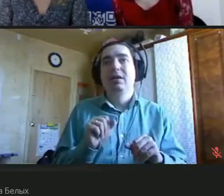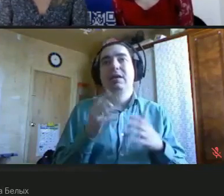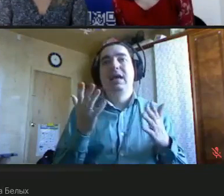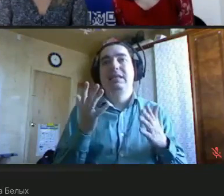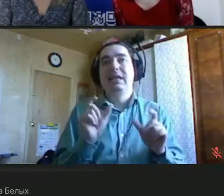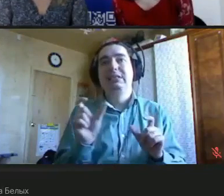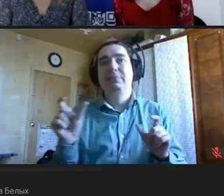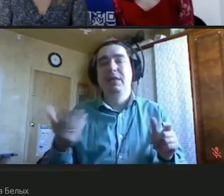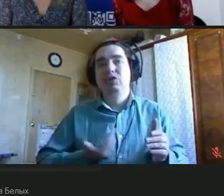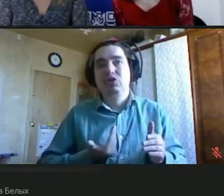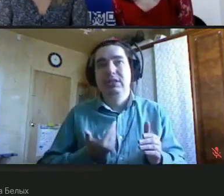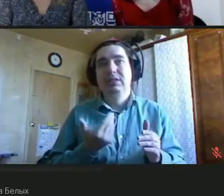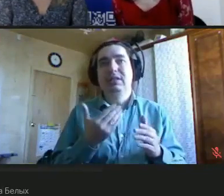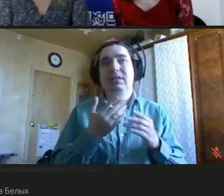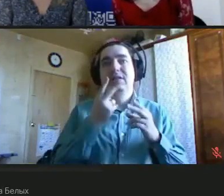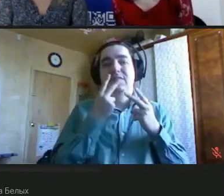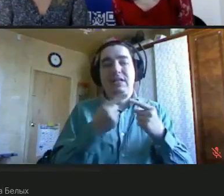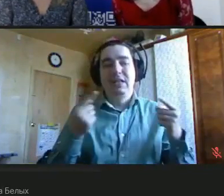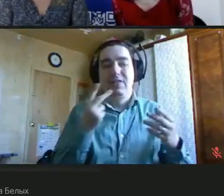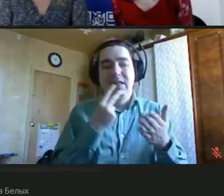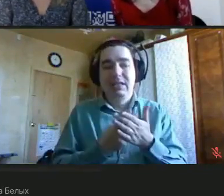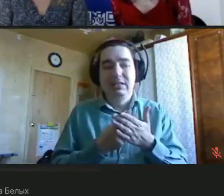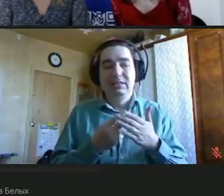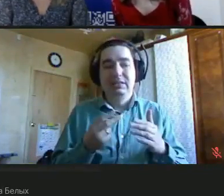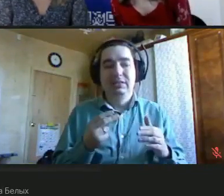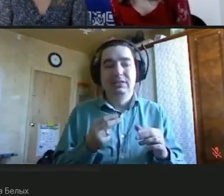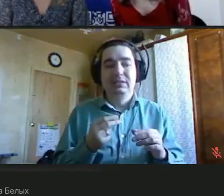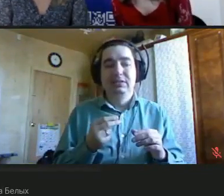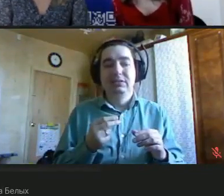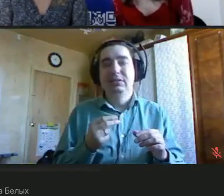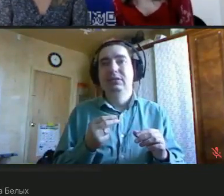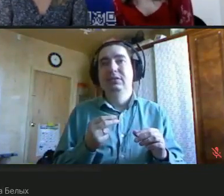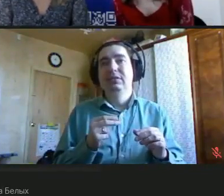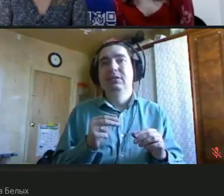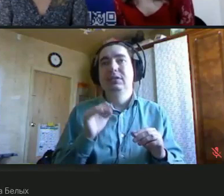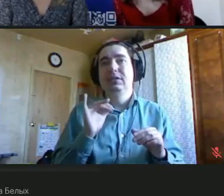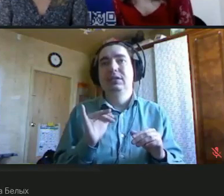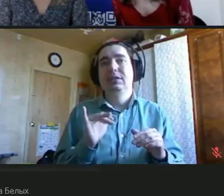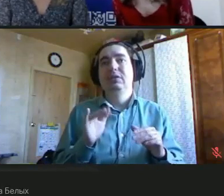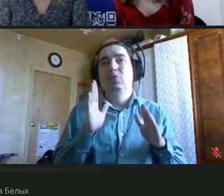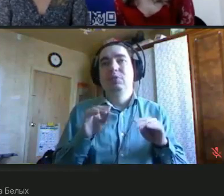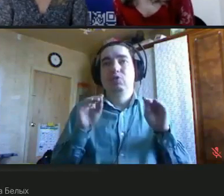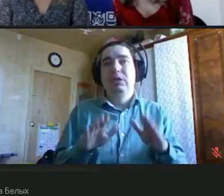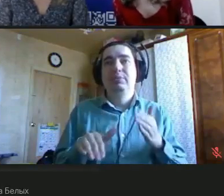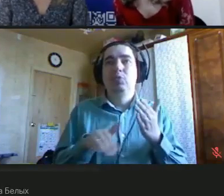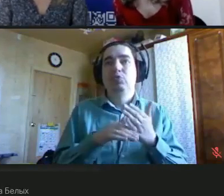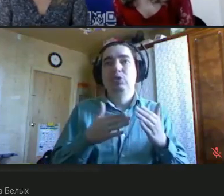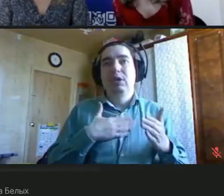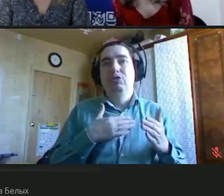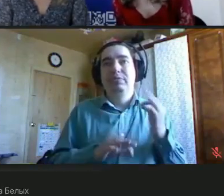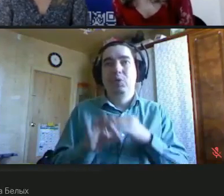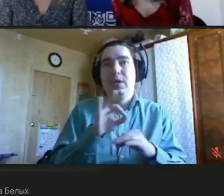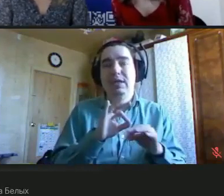жизни детей и взрослых с инвалидностью мы затрагиваем в своей деятельности, какие проблемы позволяем решать с помощью наших проектов. Во второй части